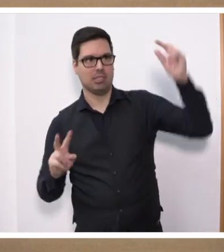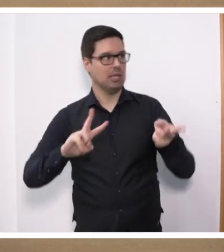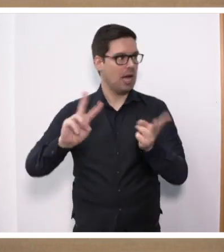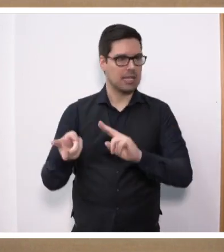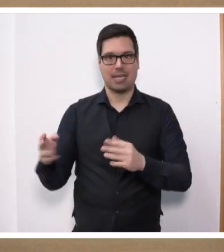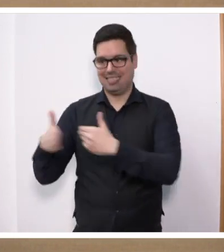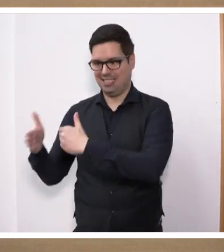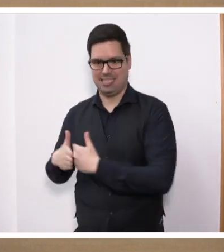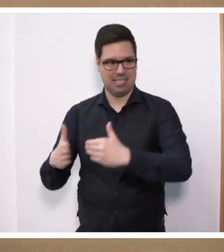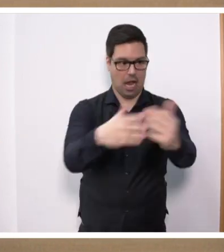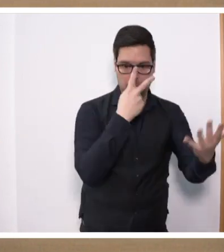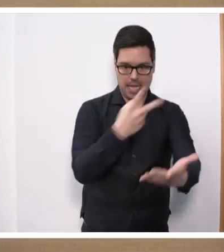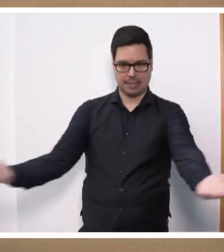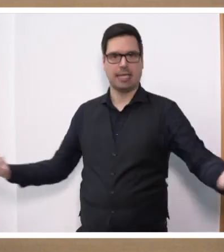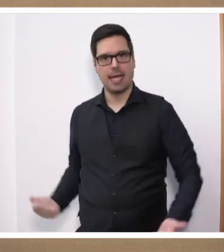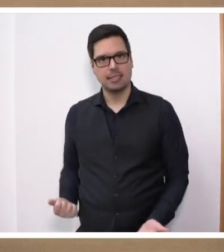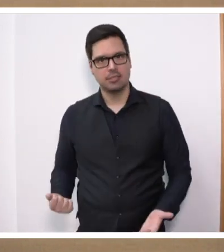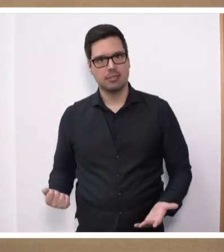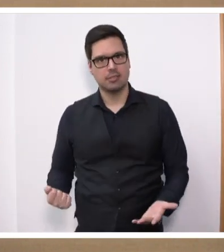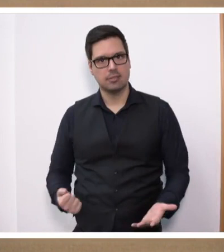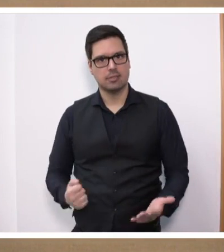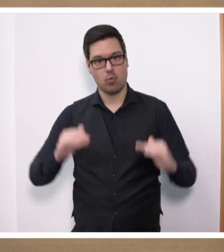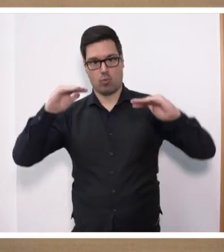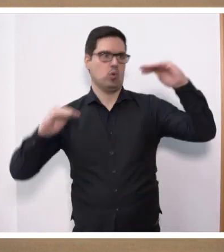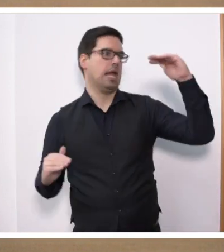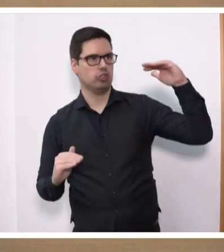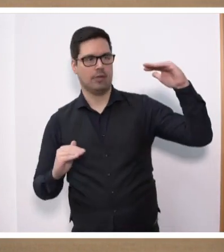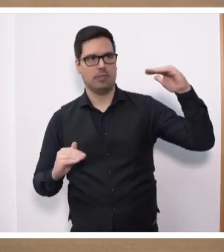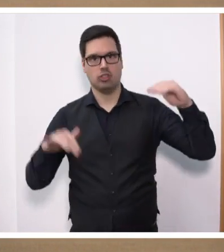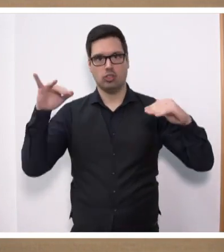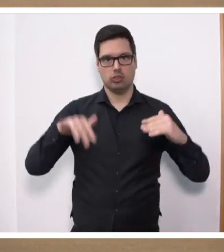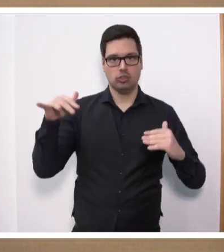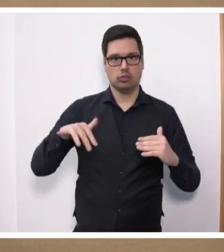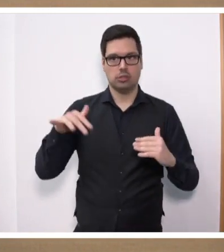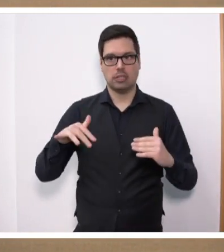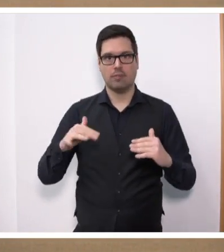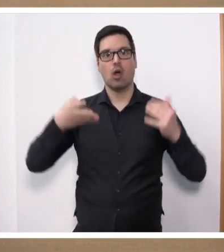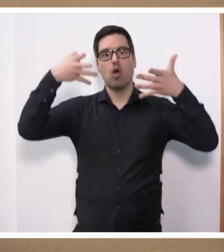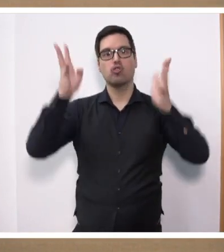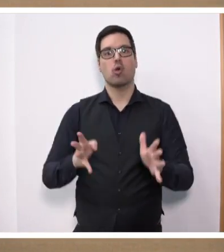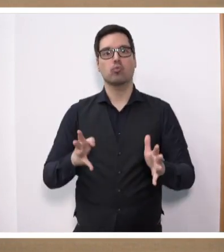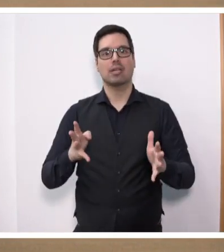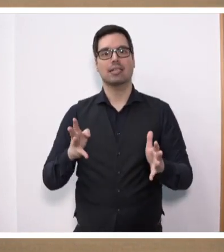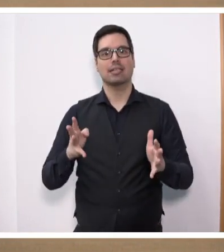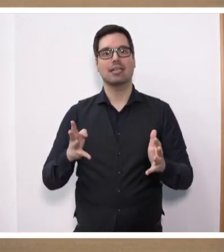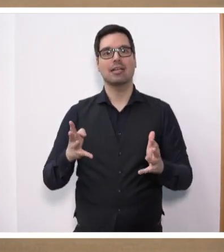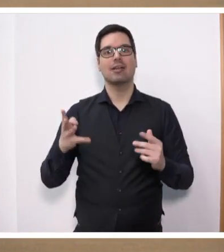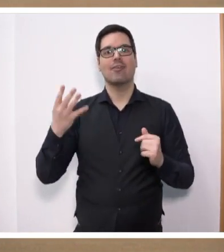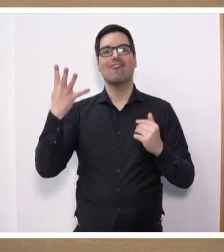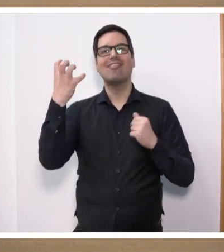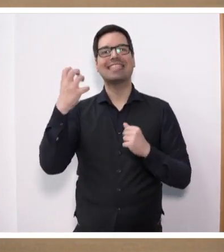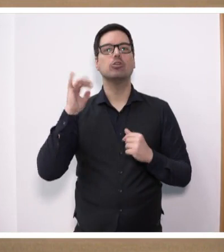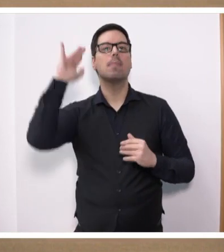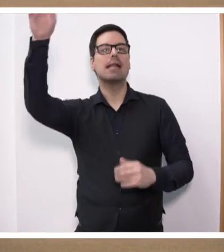direkten Nachbarn zu bemerken. Ein Ungleichgewicht, das sich bald auf mehr als 940 Millionen Euro belaufen